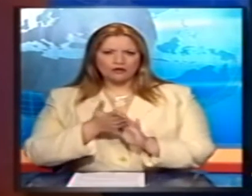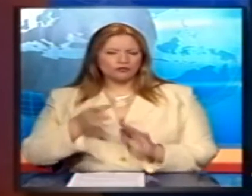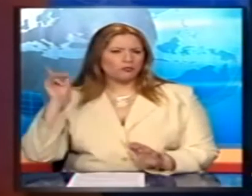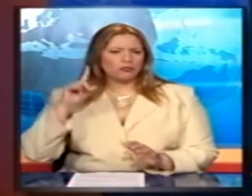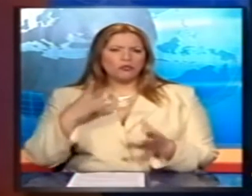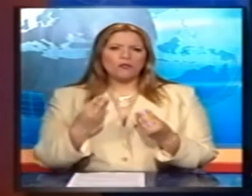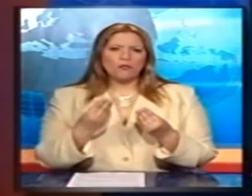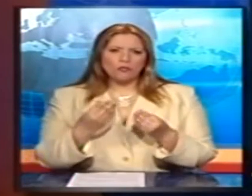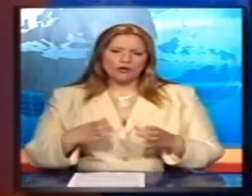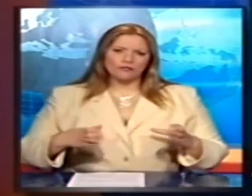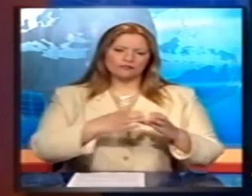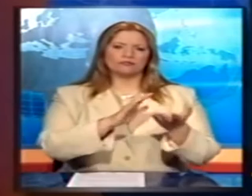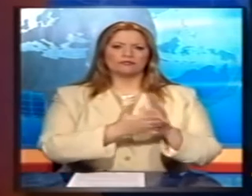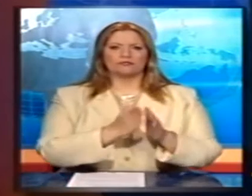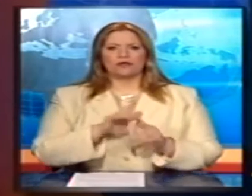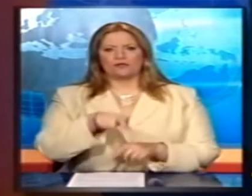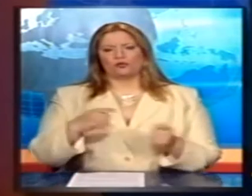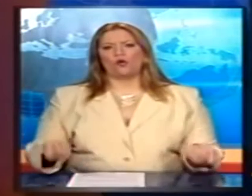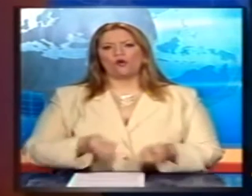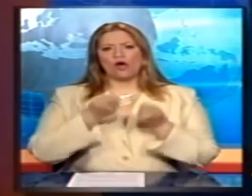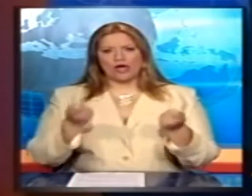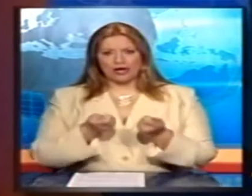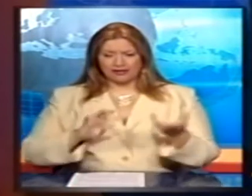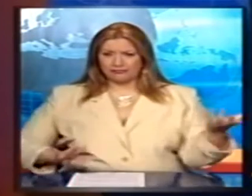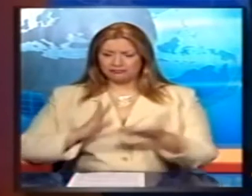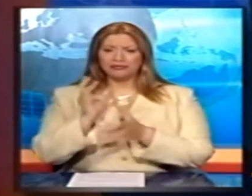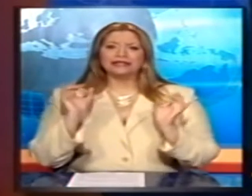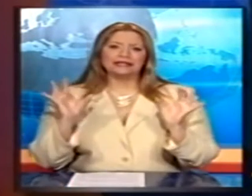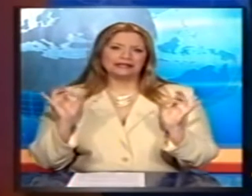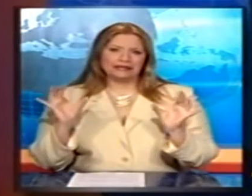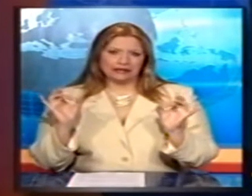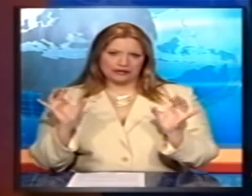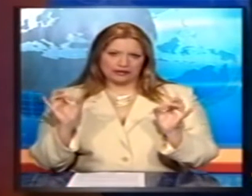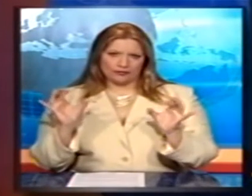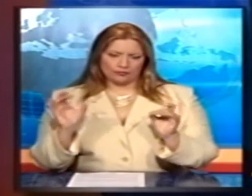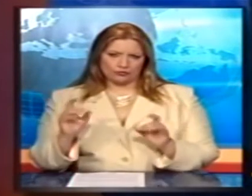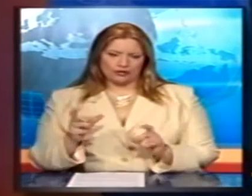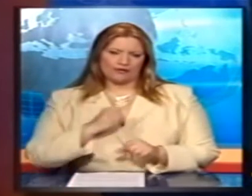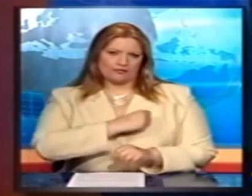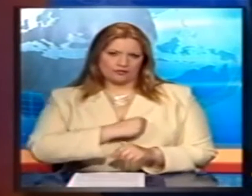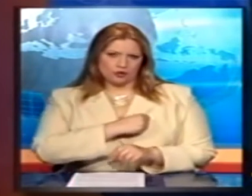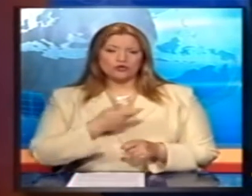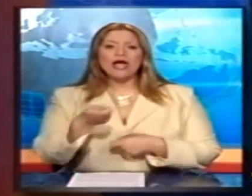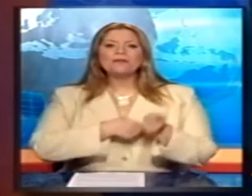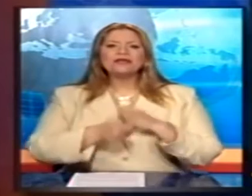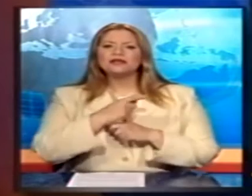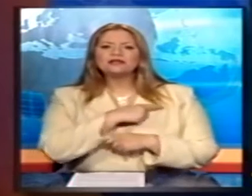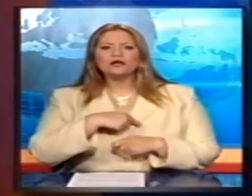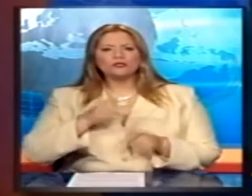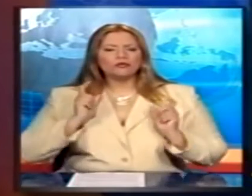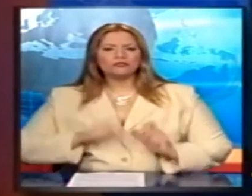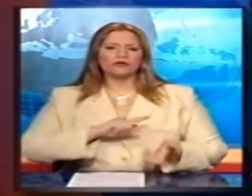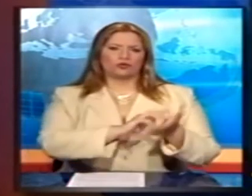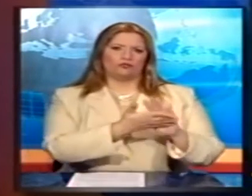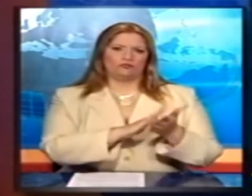παρασιτικό το πιο καθυστερημένο το πιο αρπακτικό κομμάτι της ελληνικής επιχειρηματικότητας για να